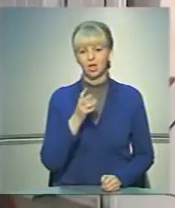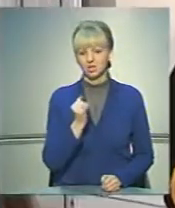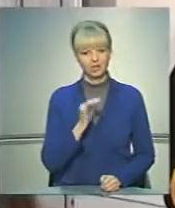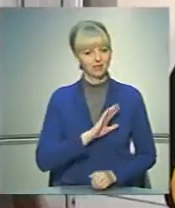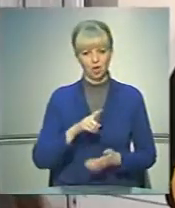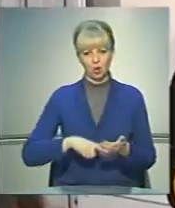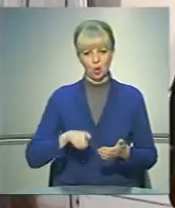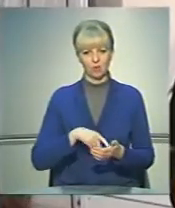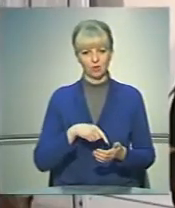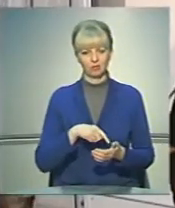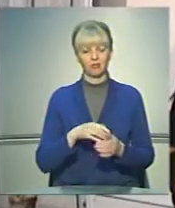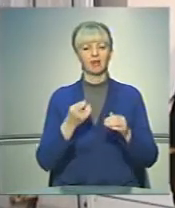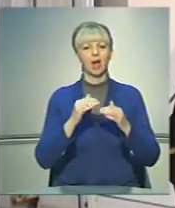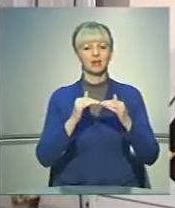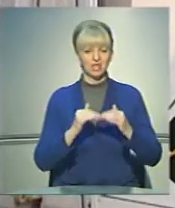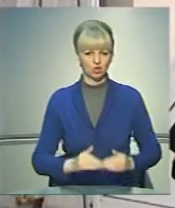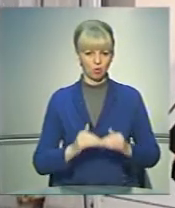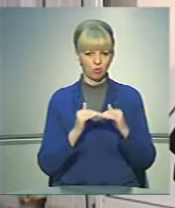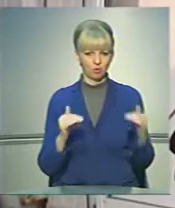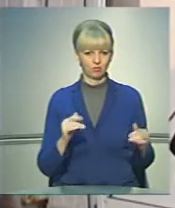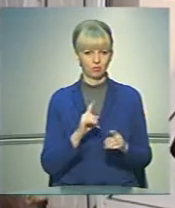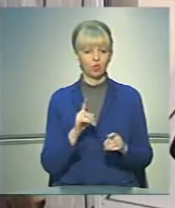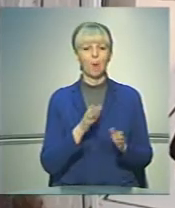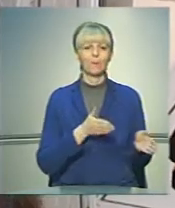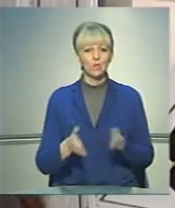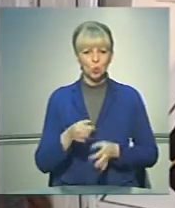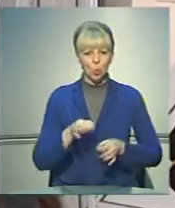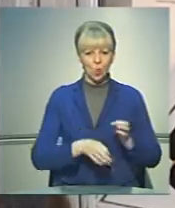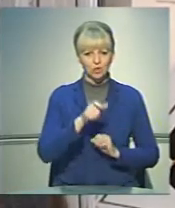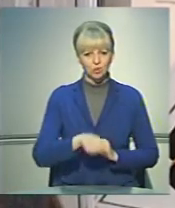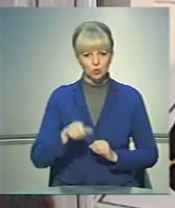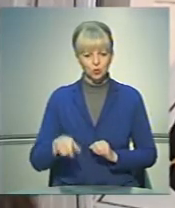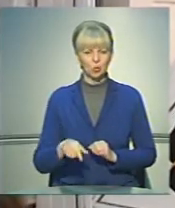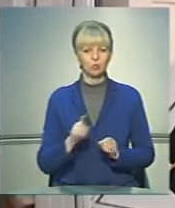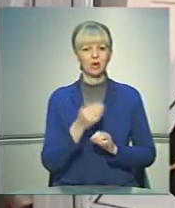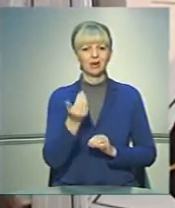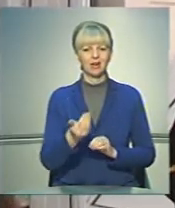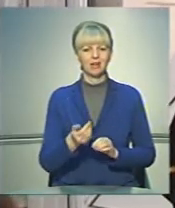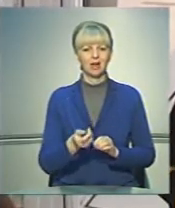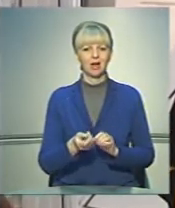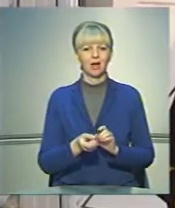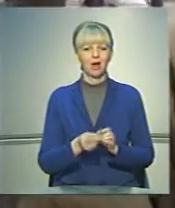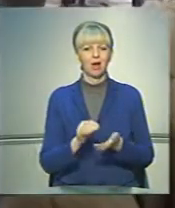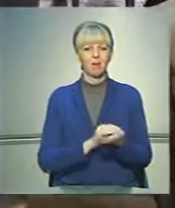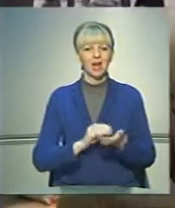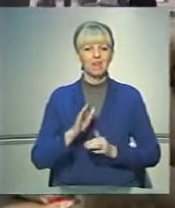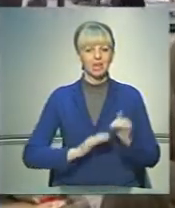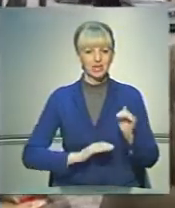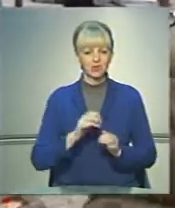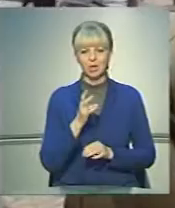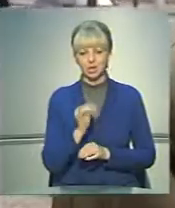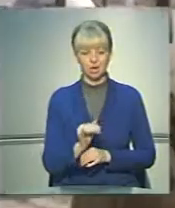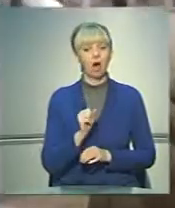довіряю. Нас на дуже низькому недорівні, що підготовка суддів, що їхня перекваліфікація. Ні.